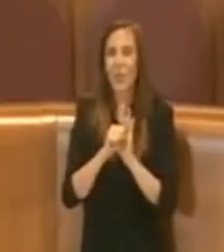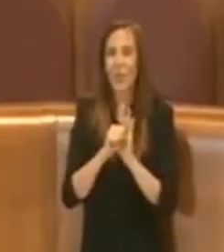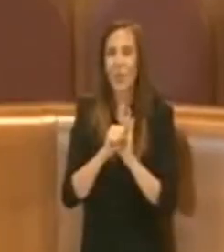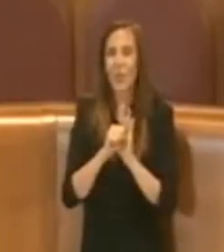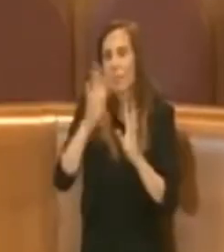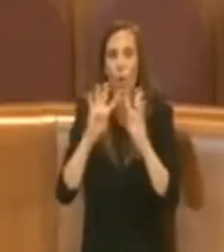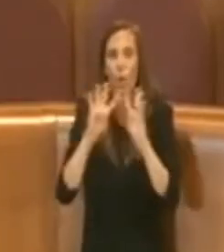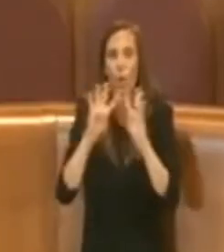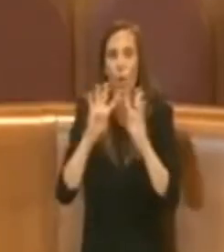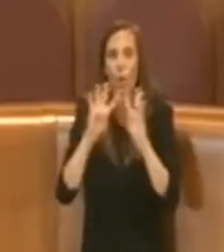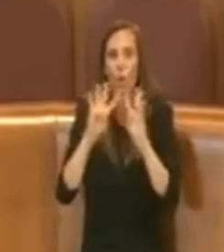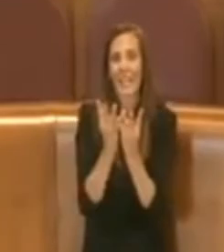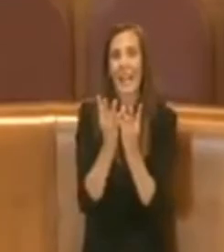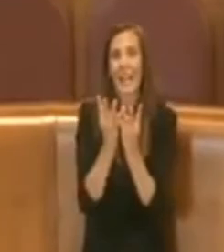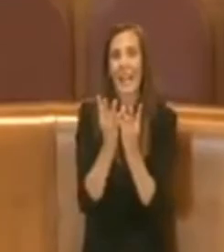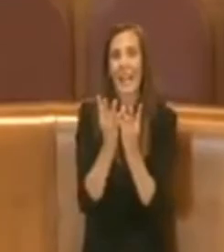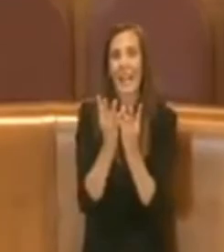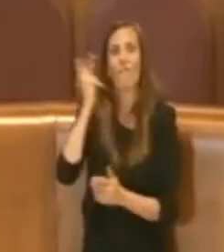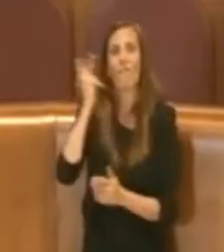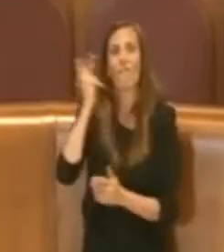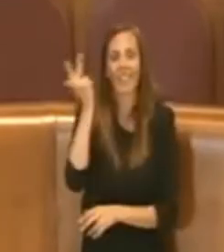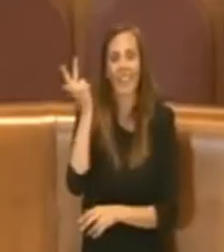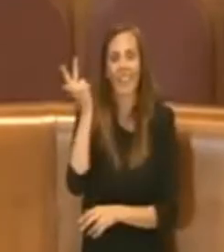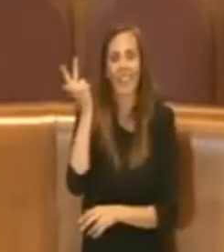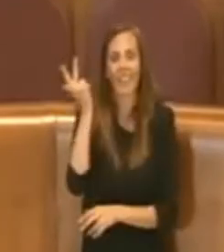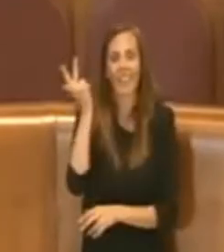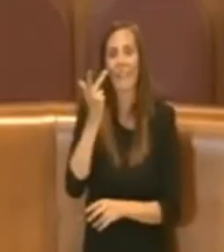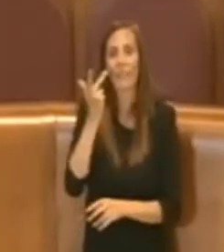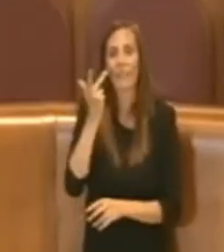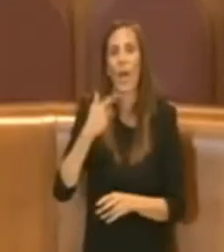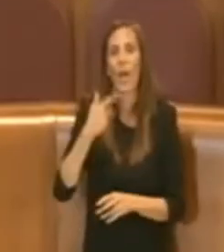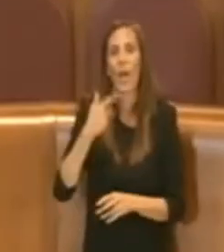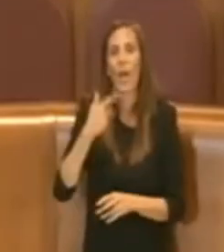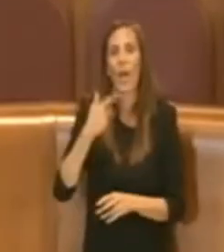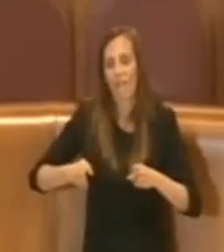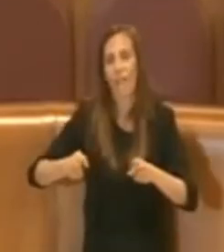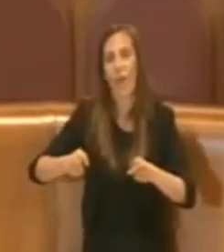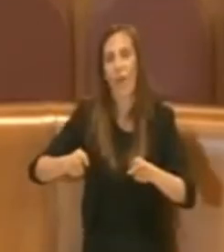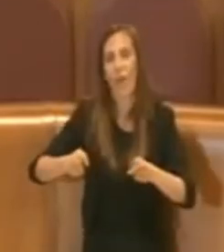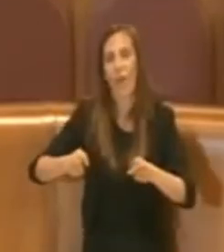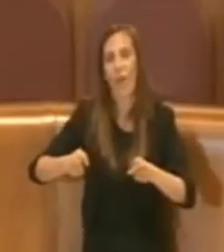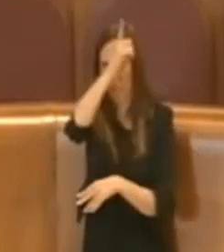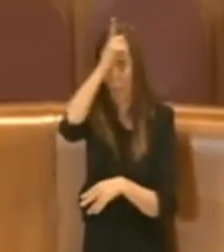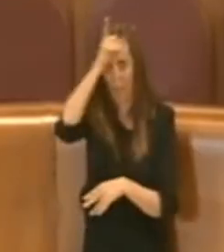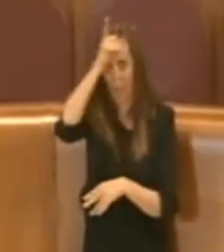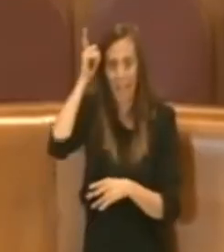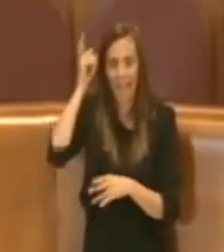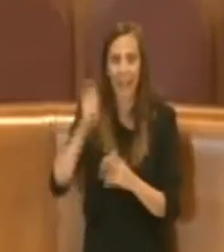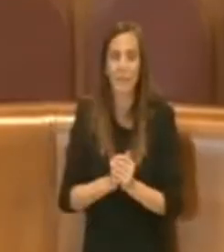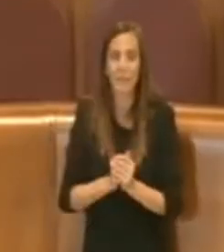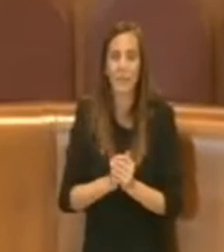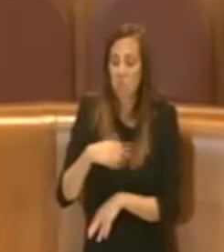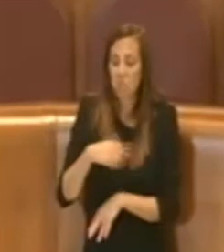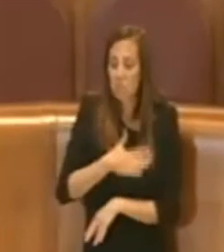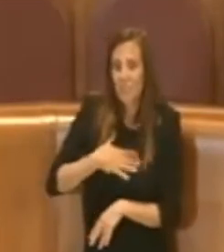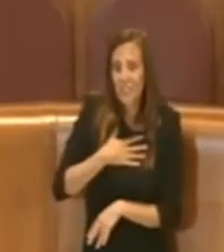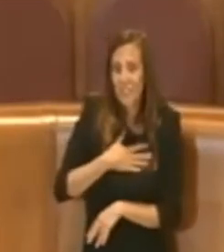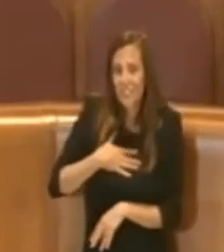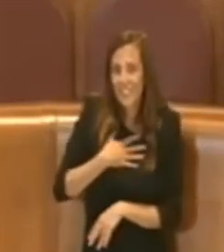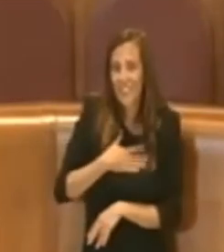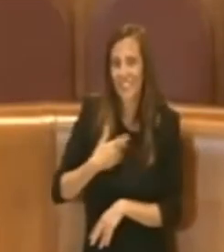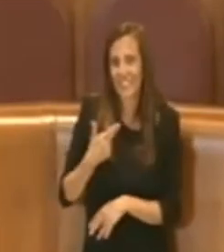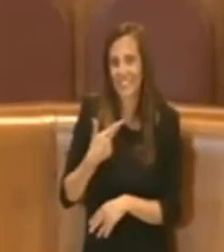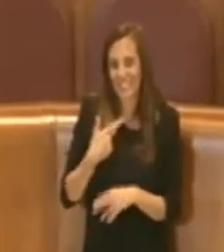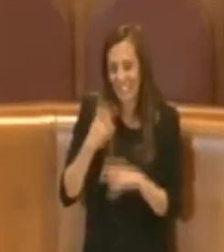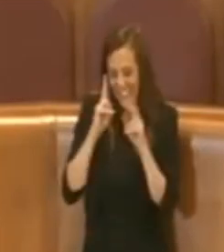Colosseo, i Vaticani, i Fori. Eh piccola parentesi tra l'altro ora mi ha fatto piacere insomma riscontrare ripetendo